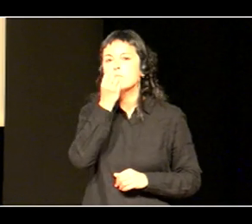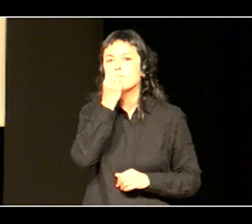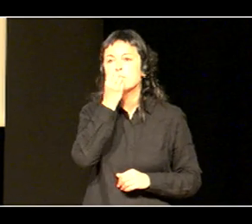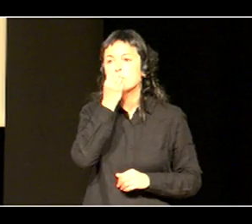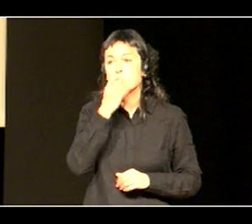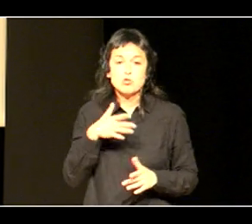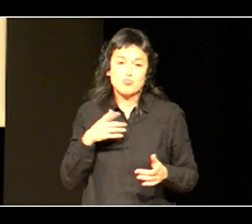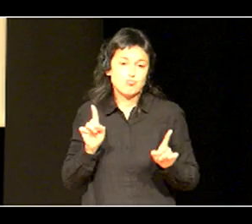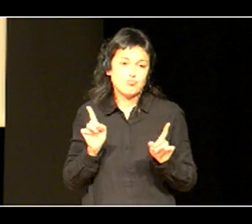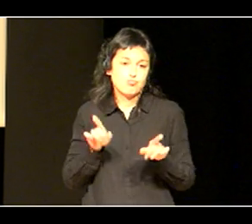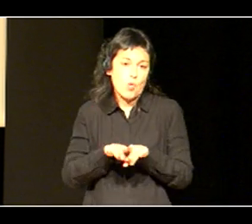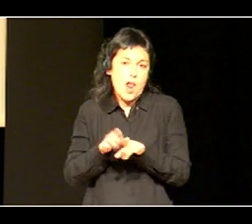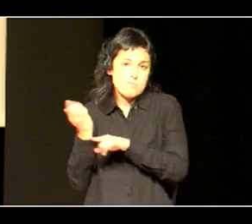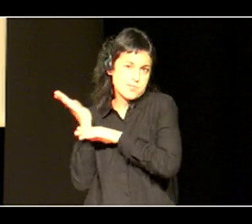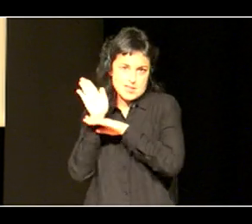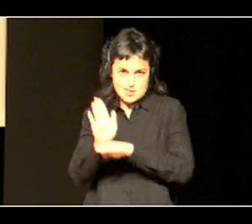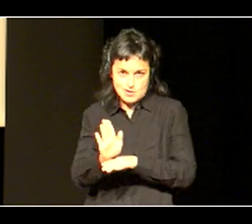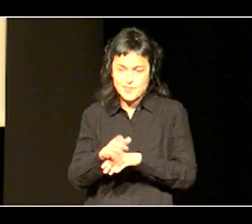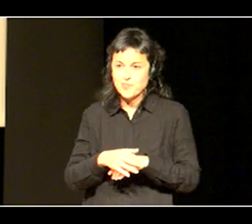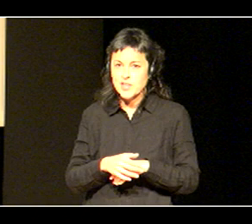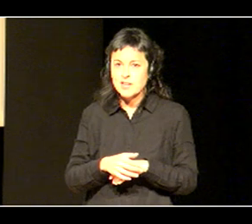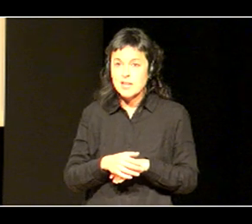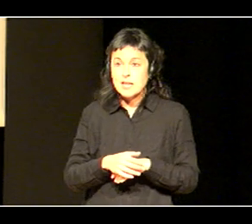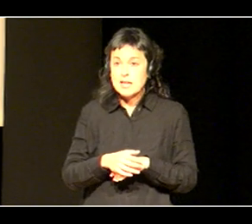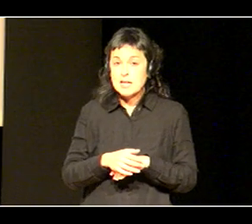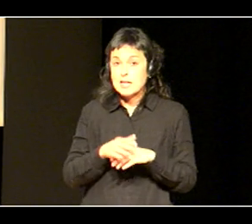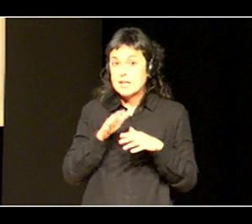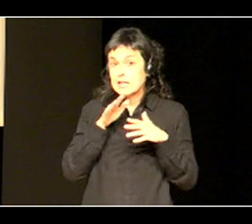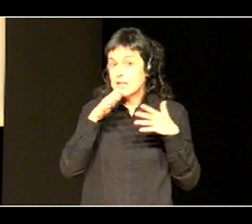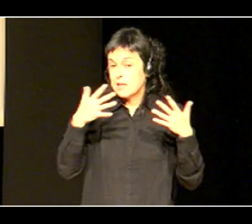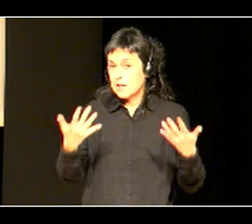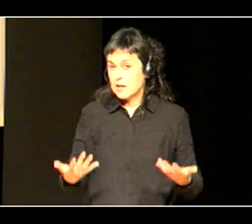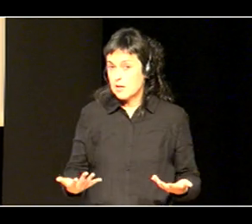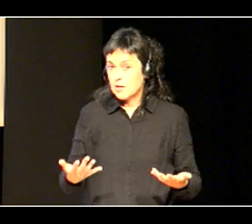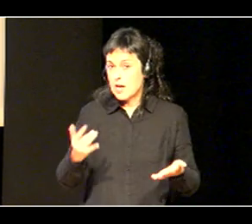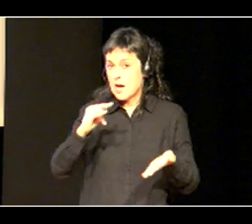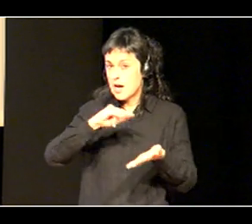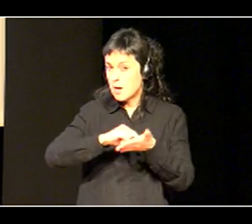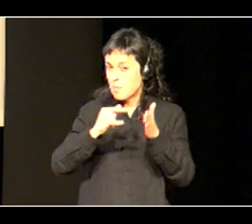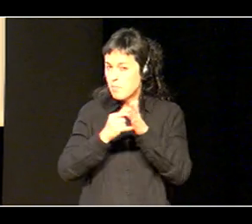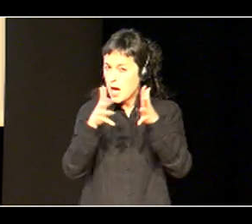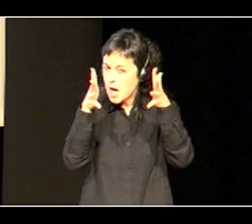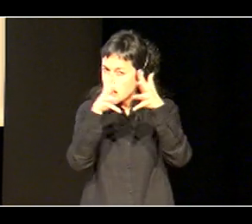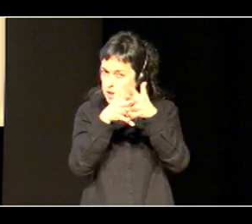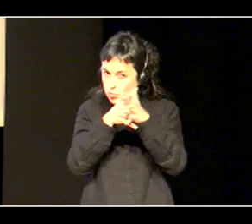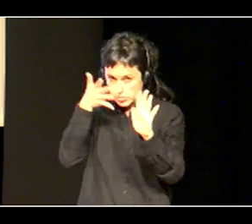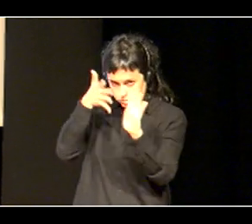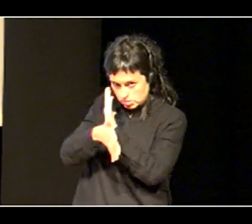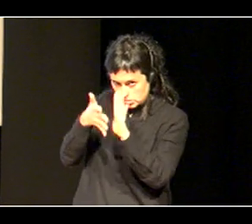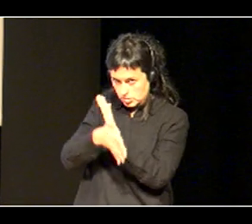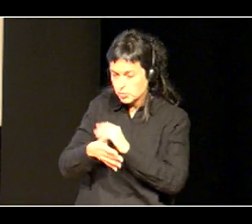presentazinua eta ondxe, ba noa, ba planaren egitura eta azaltzeko apur bat.